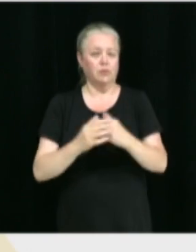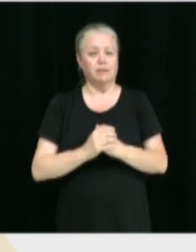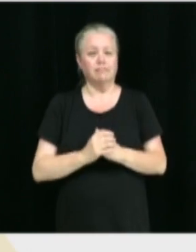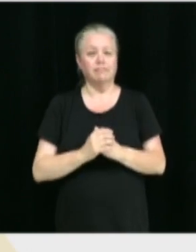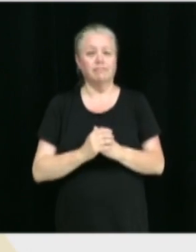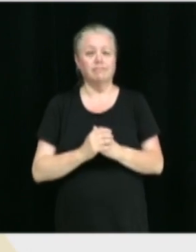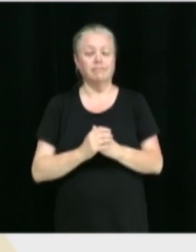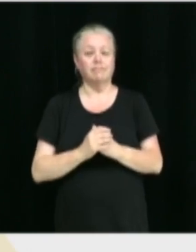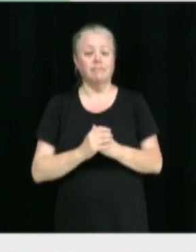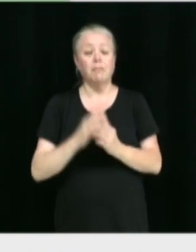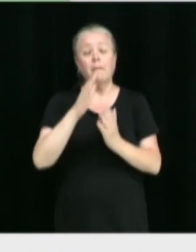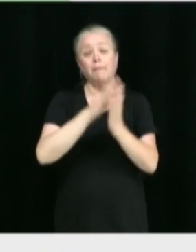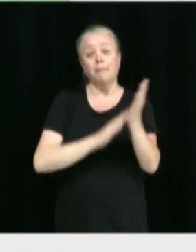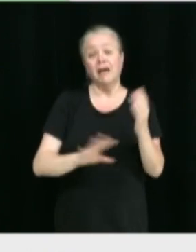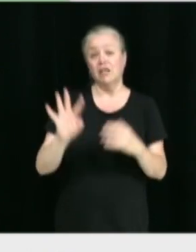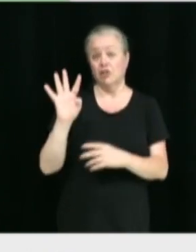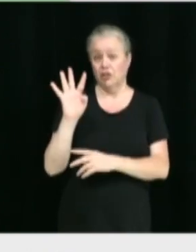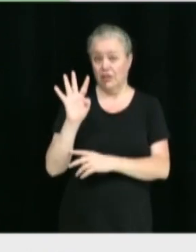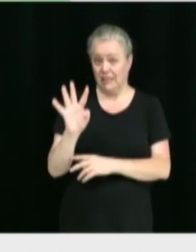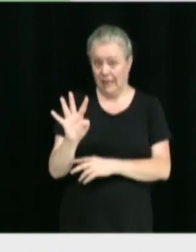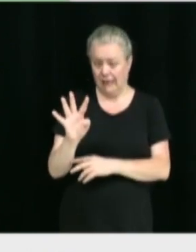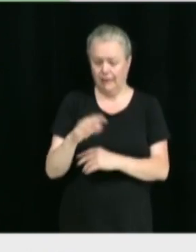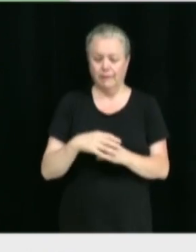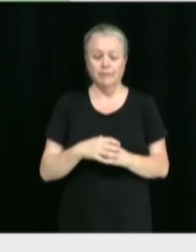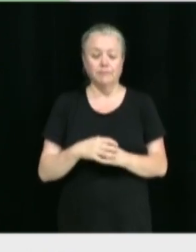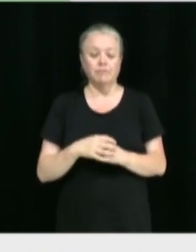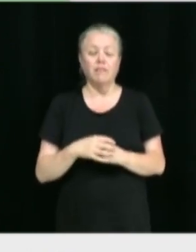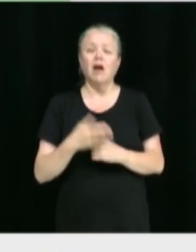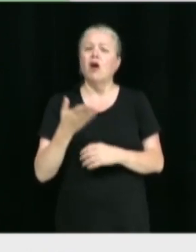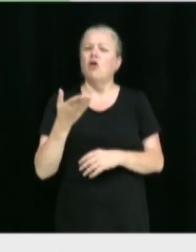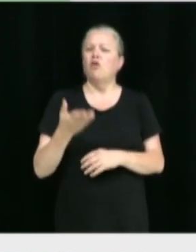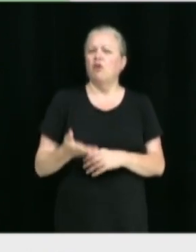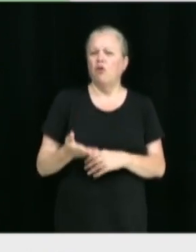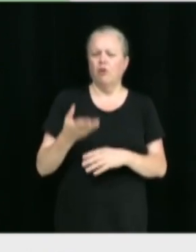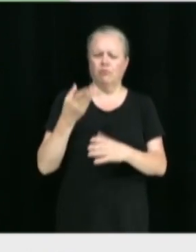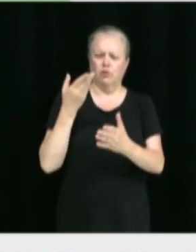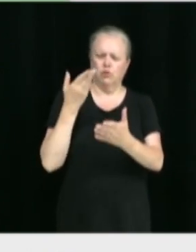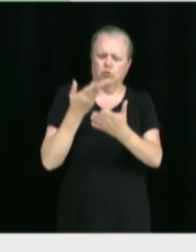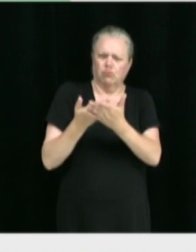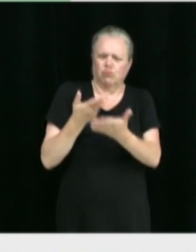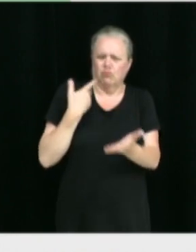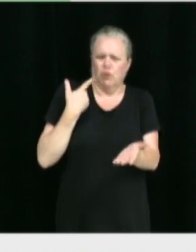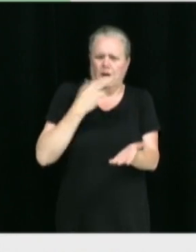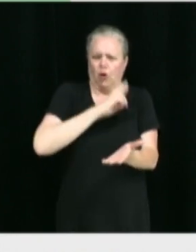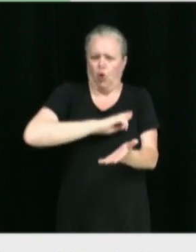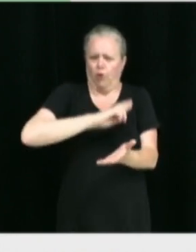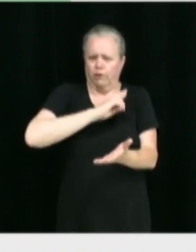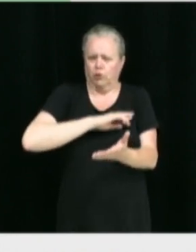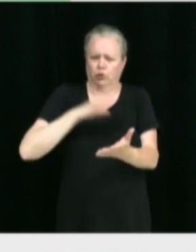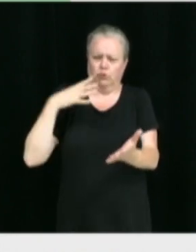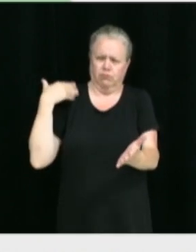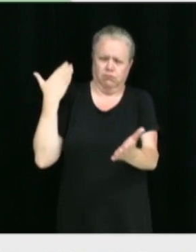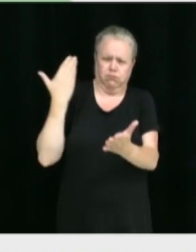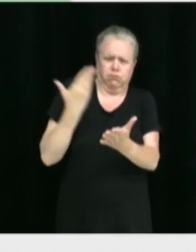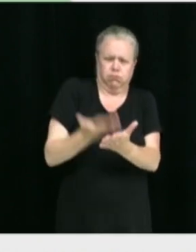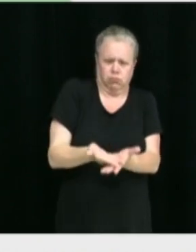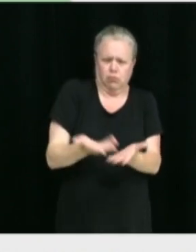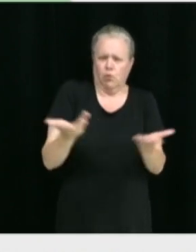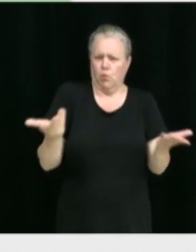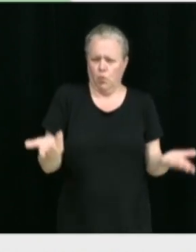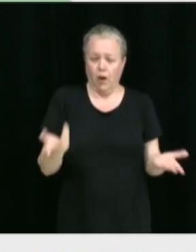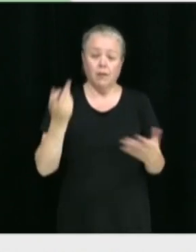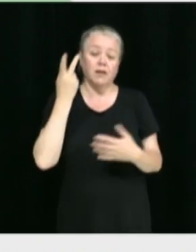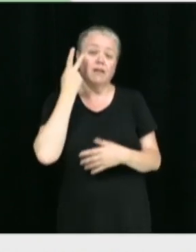dirige au niveau de la page 4, où là, on analyse l'ensemble des revenus, vous pouvez voir en pourcentage qu'est-ce que